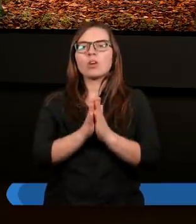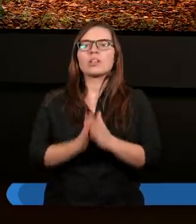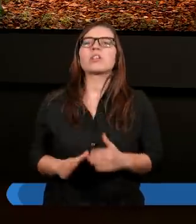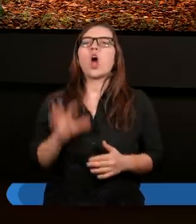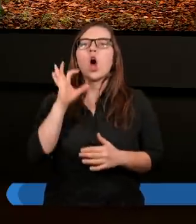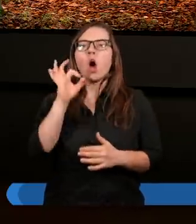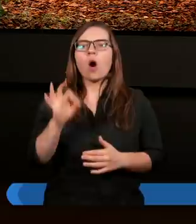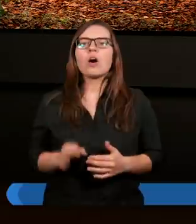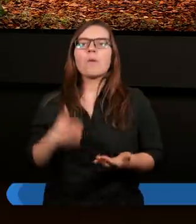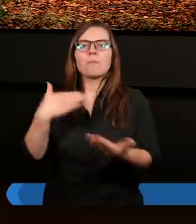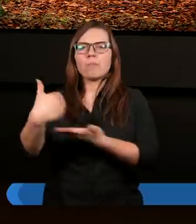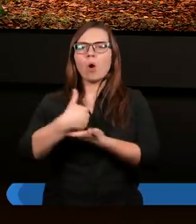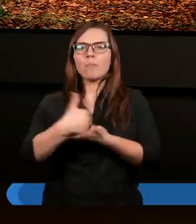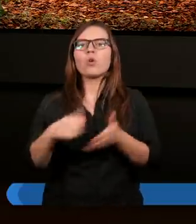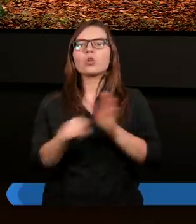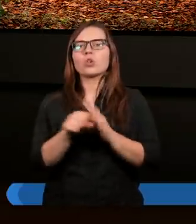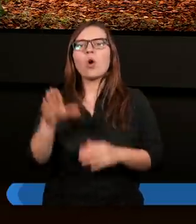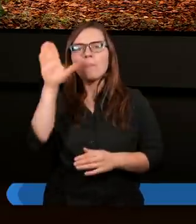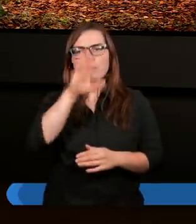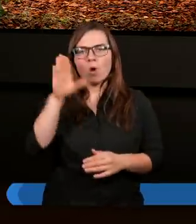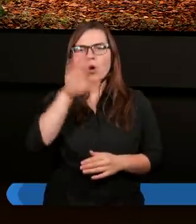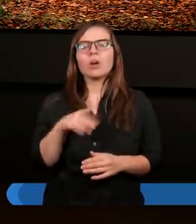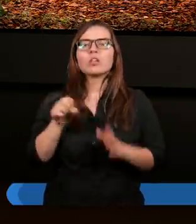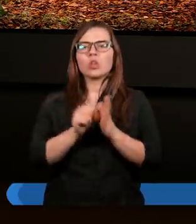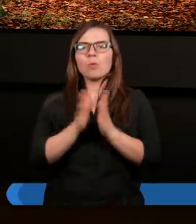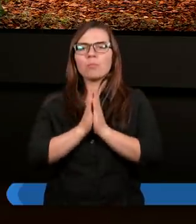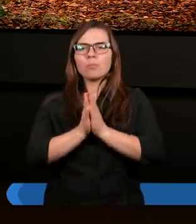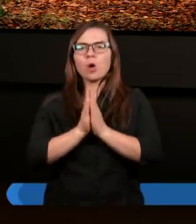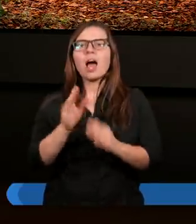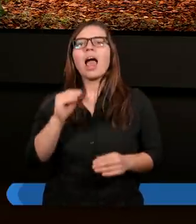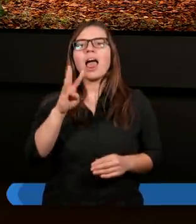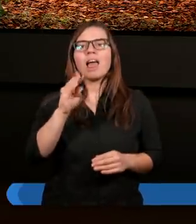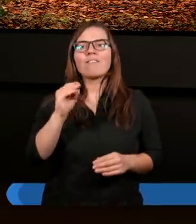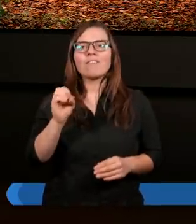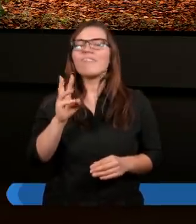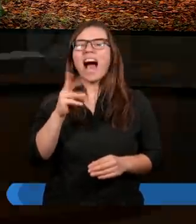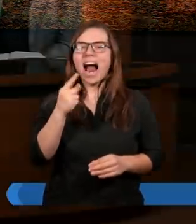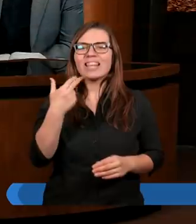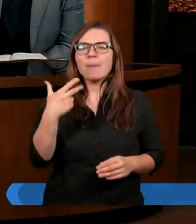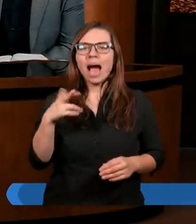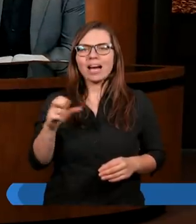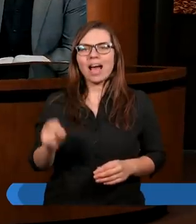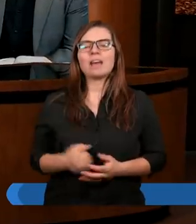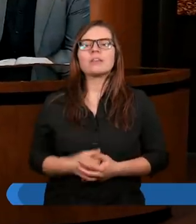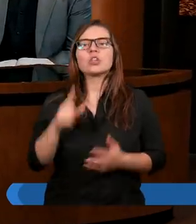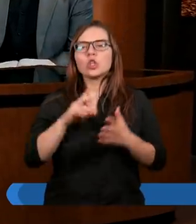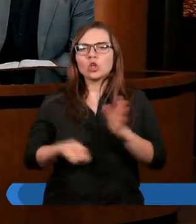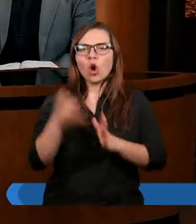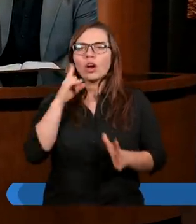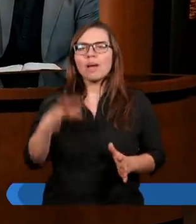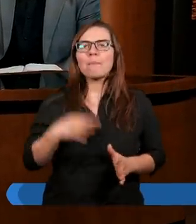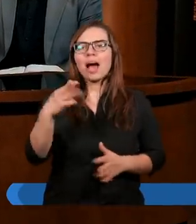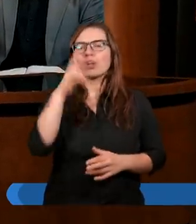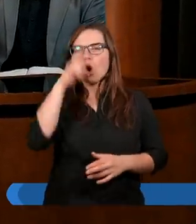o pomoc do naszego Boga. Do modlitwy proszę Waldemara. Dobry Panie